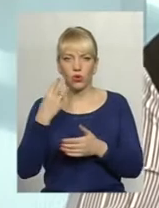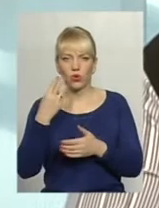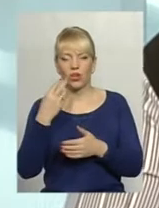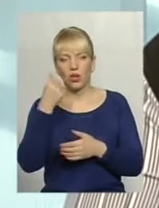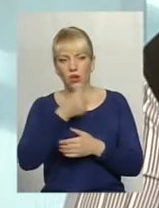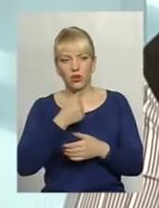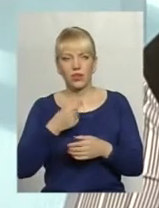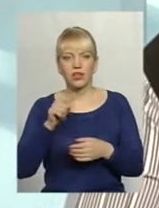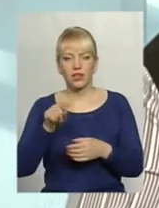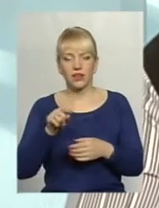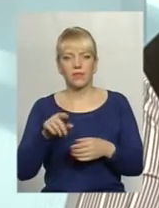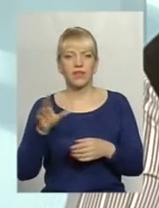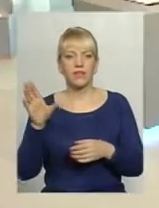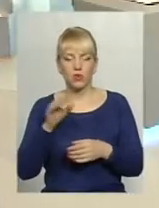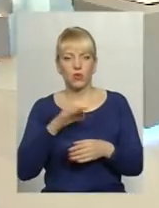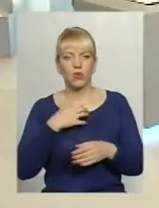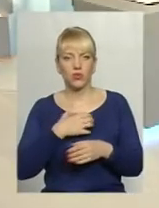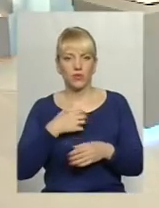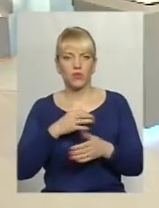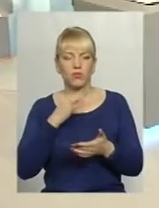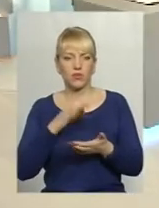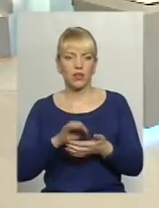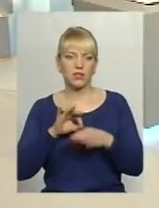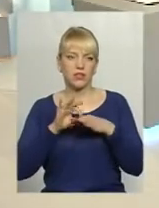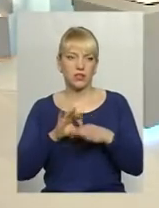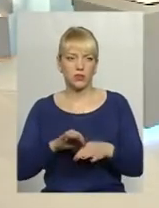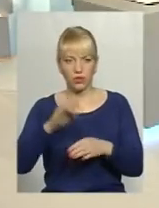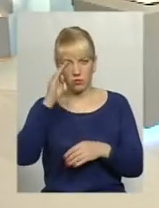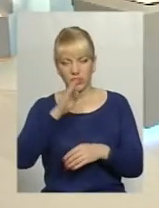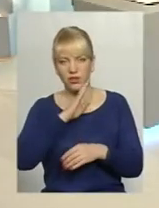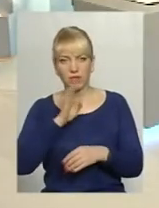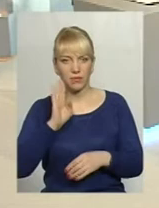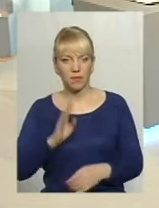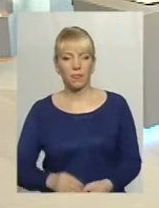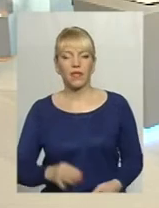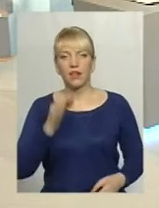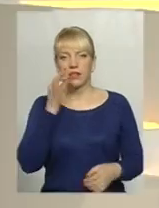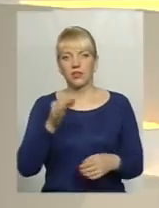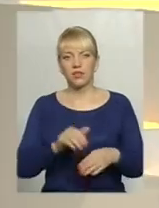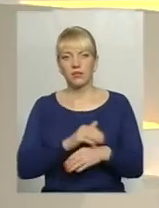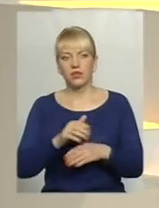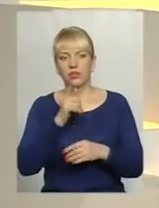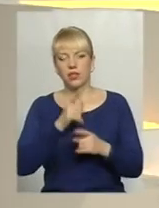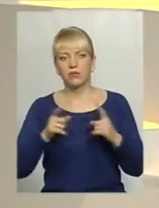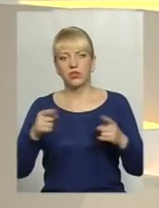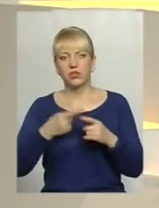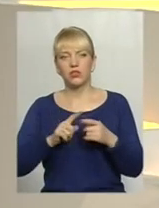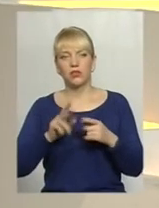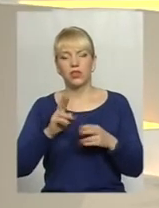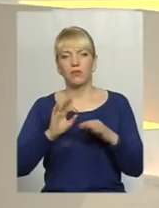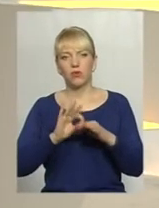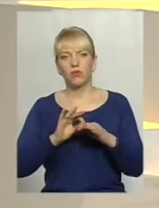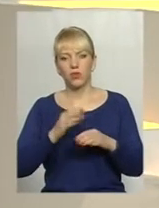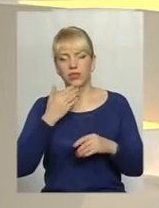відповідальність несуть батьки, в першу чергу. Скажіть, будь ласка, а під час того, як проводились лекції,